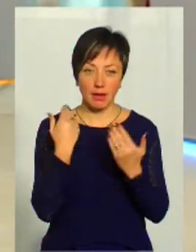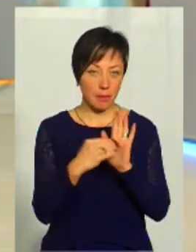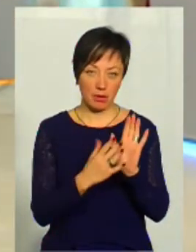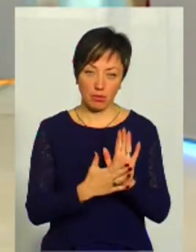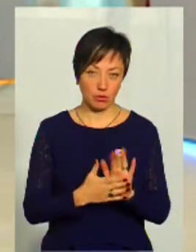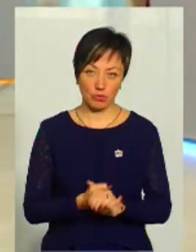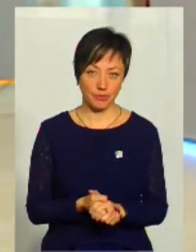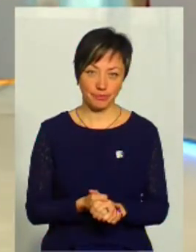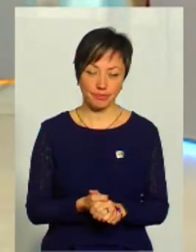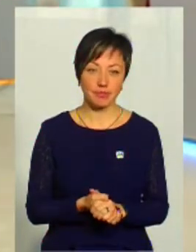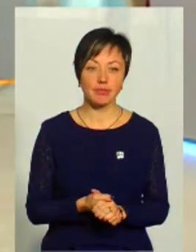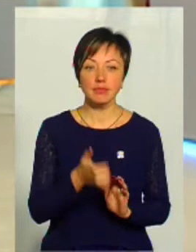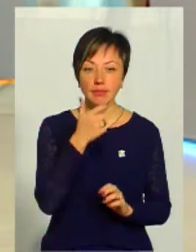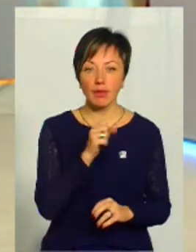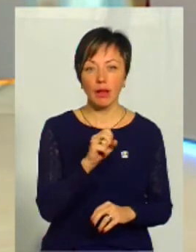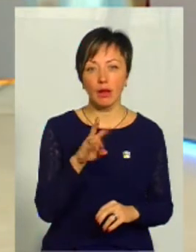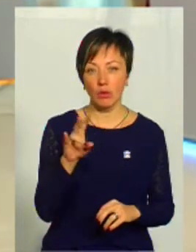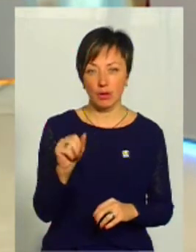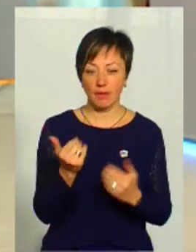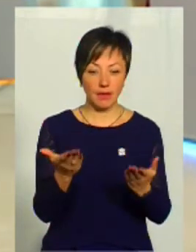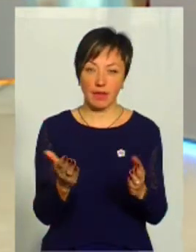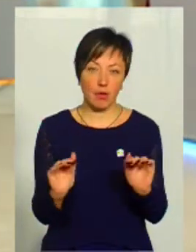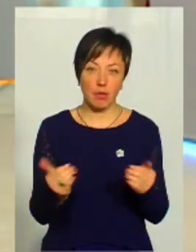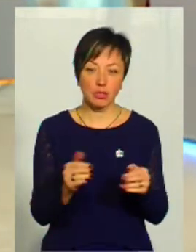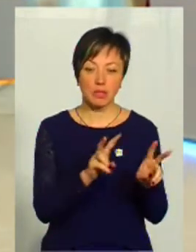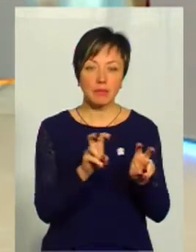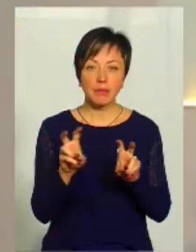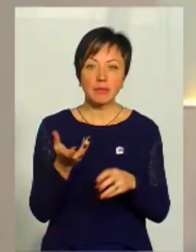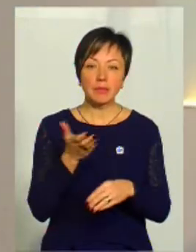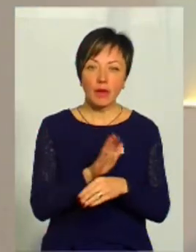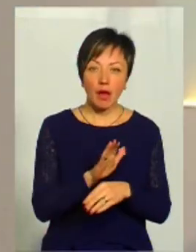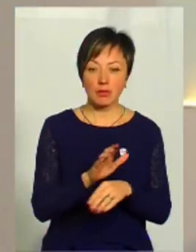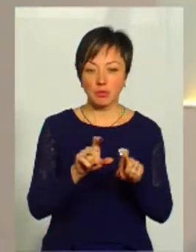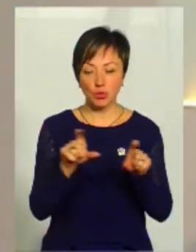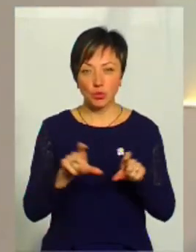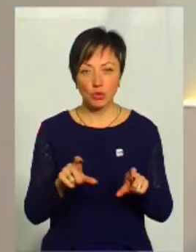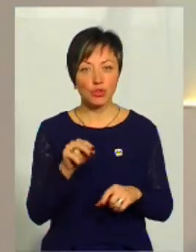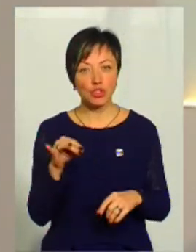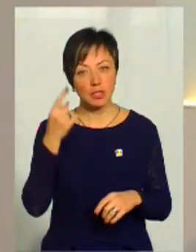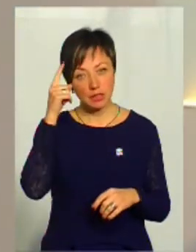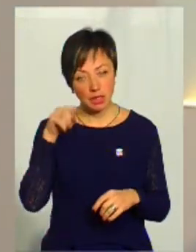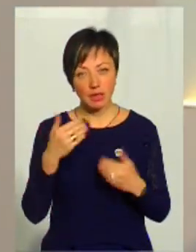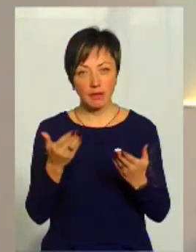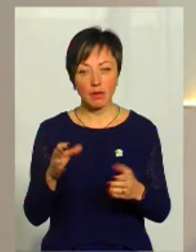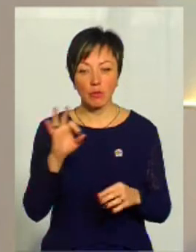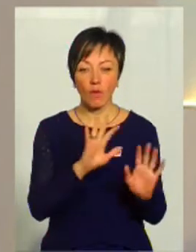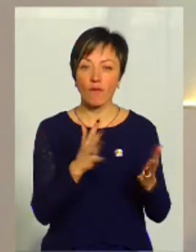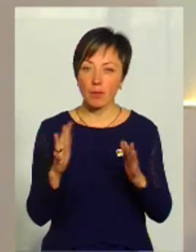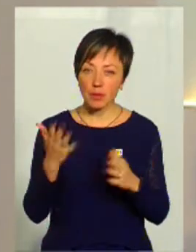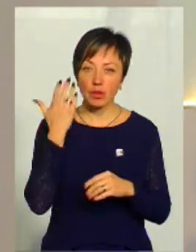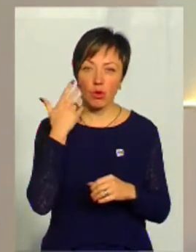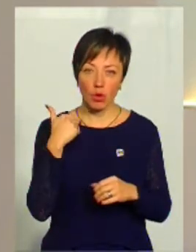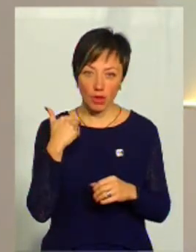передбачено. Альона, от ви не обмежені там назвами, наказами структур, чи знаєте ви про